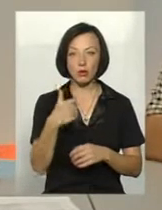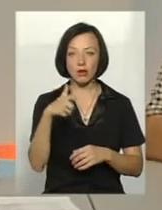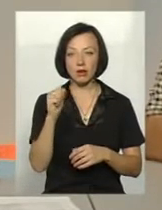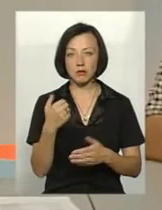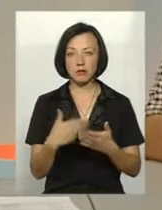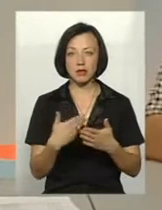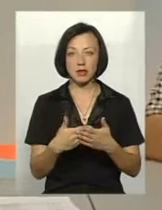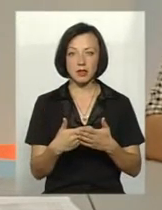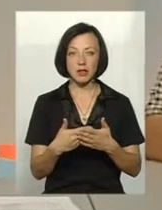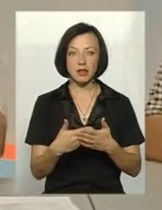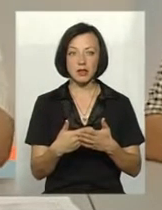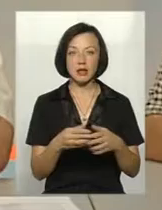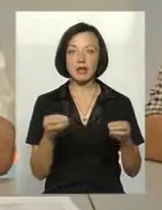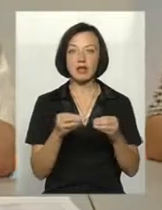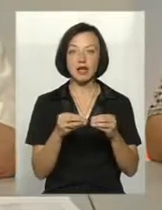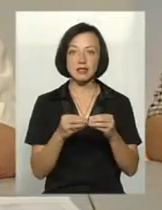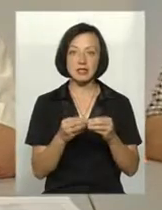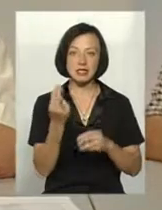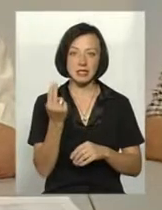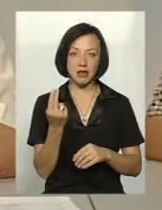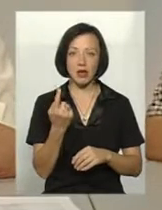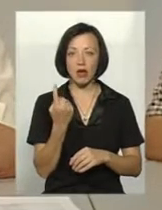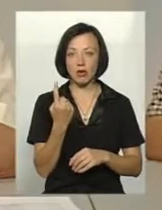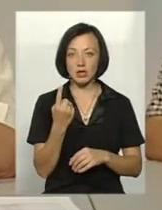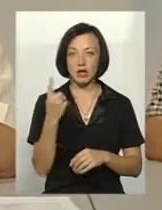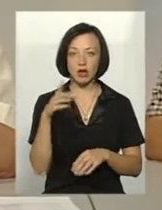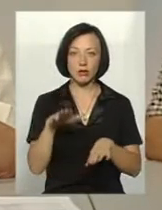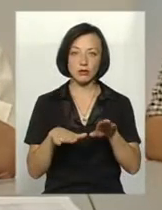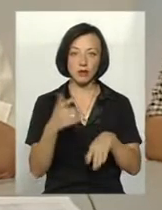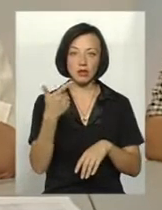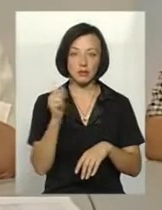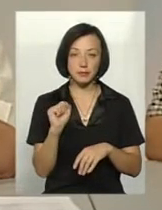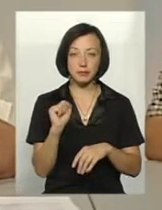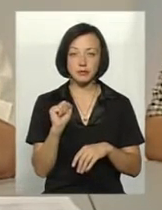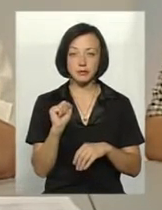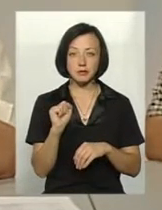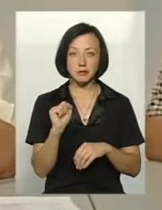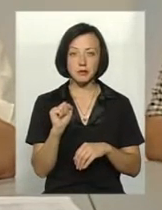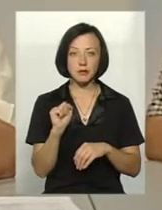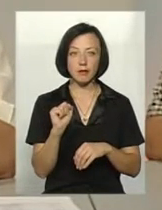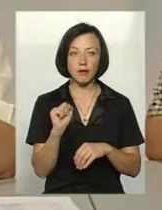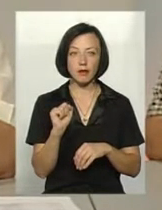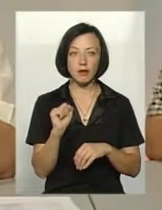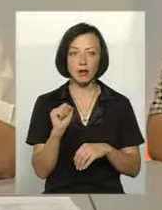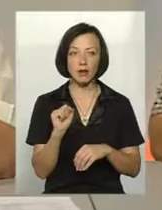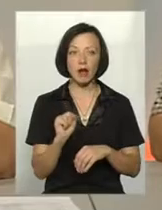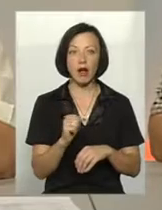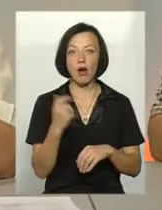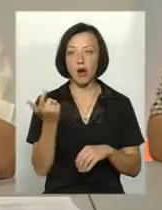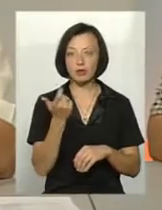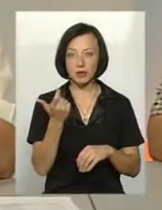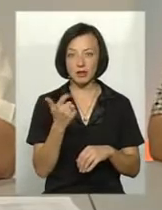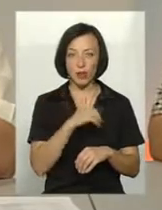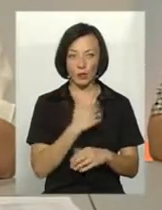йде приблизно в межах 10 центнерів з гектара, ну, то на з гектара. Тому господарство, яке хоче заробити щось